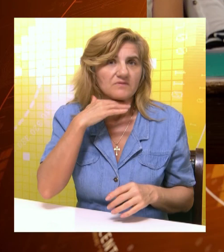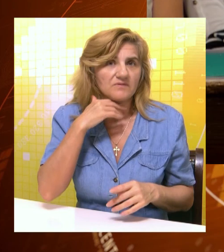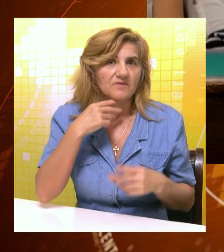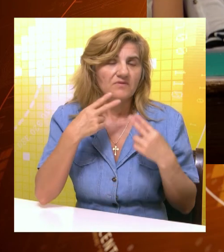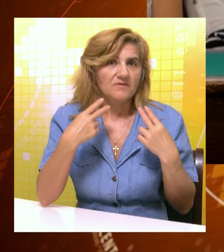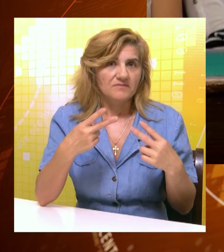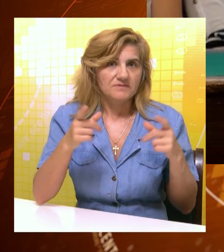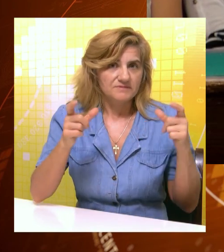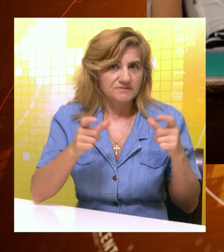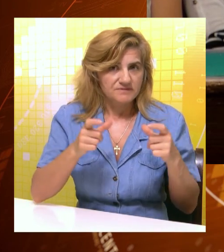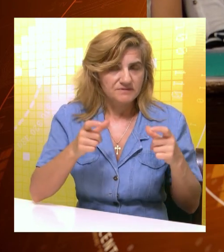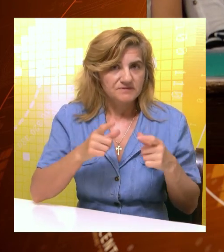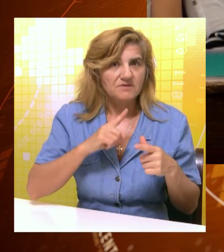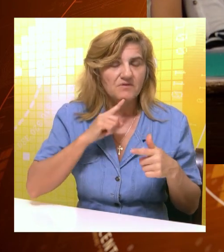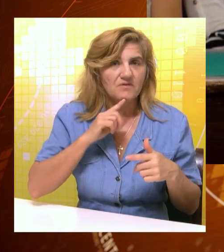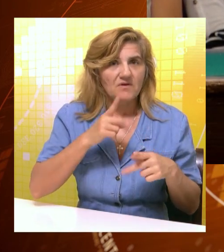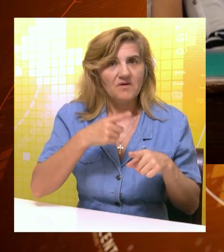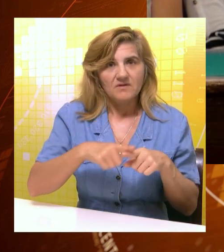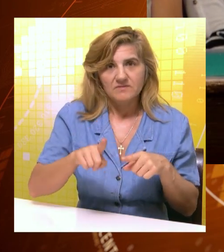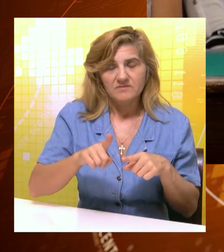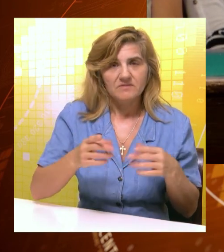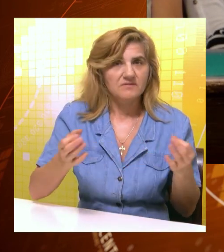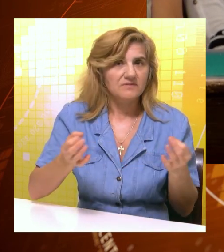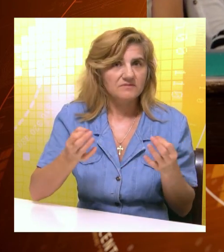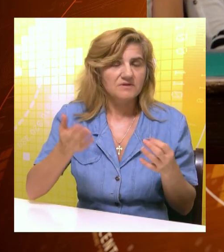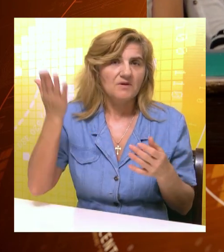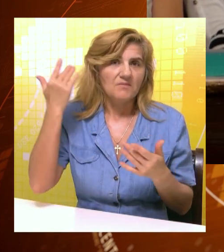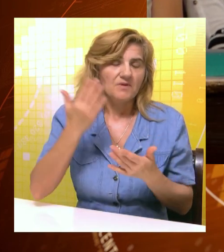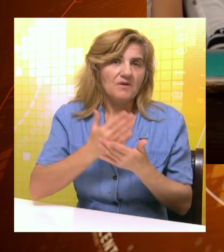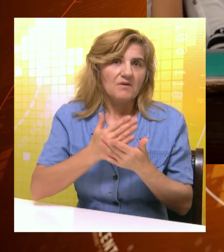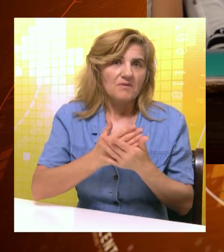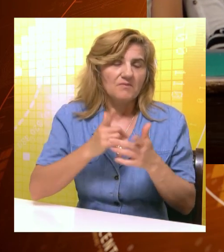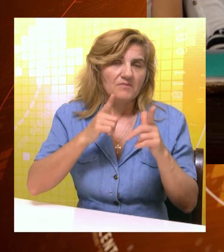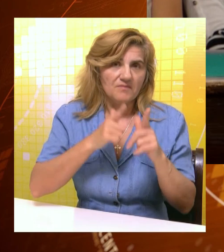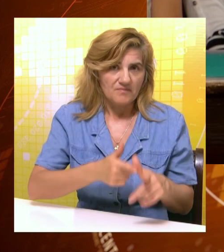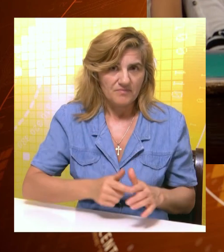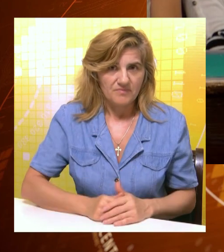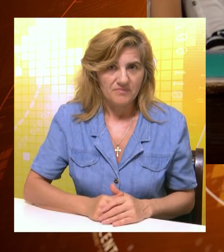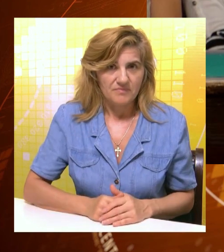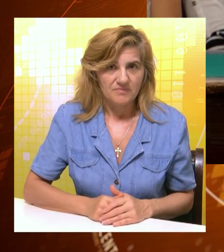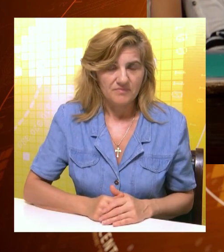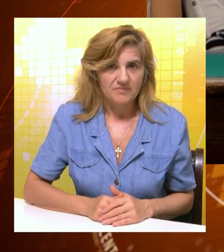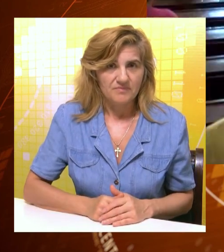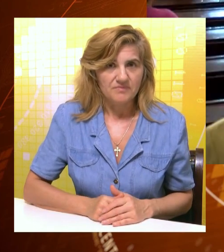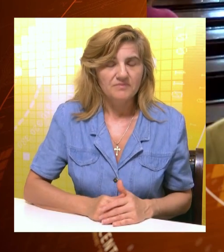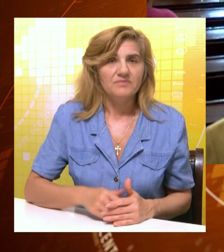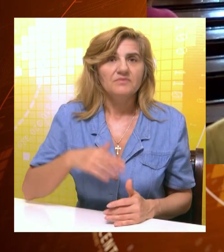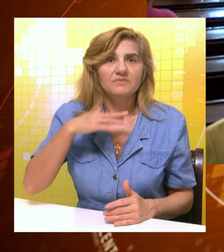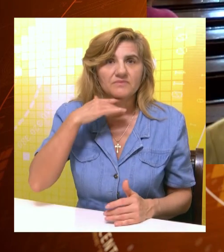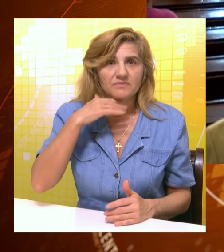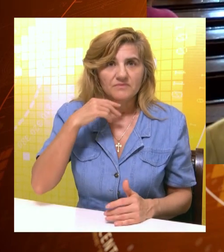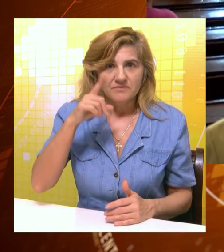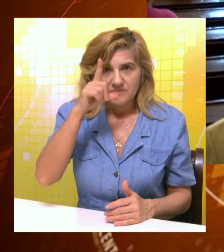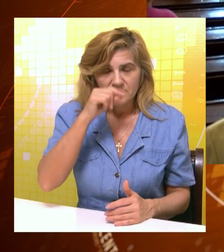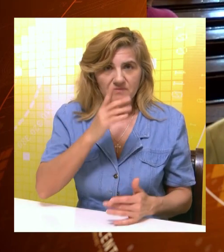jevrejske populacije za Suboticu, ali i razlozima njihovog masovnog sistematskog uništavanja tokom Holokausta. Jevrejska